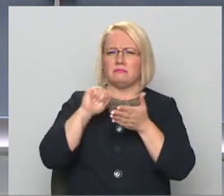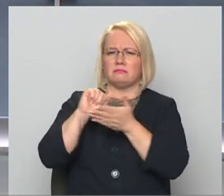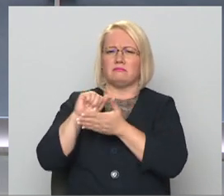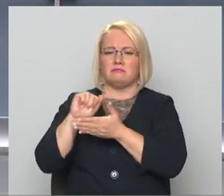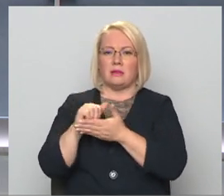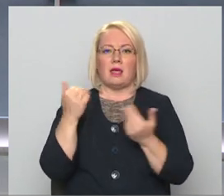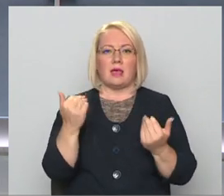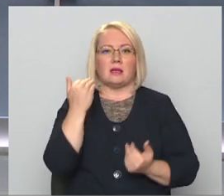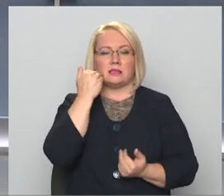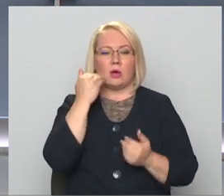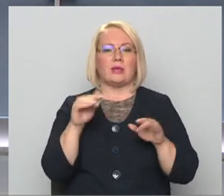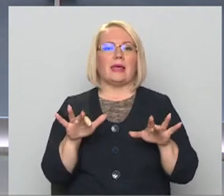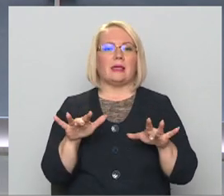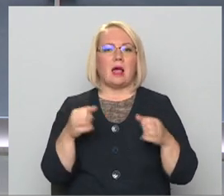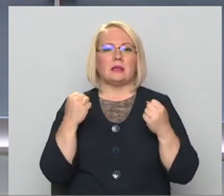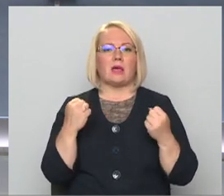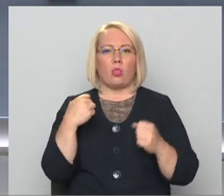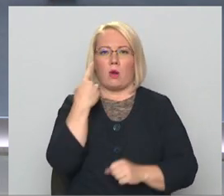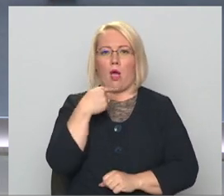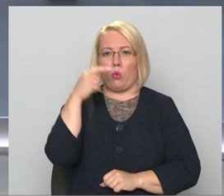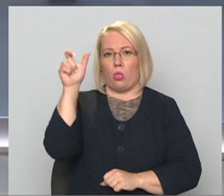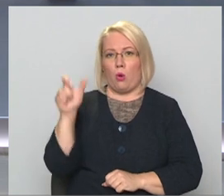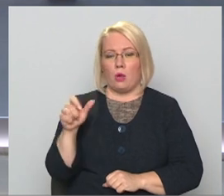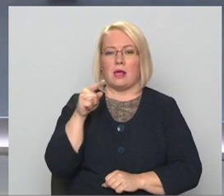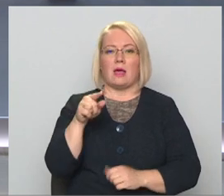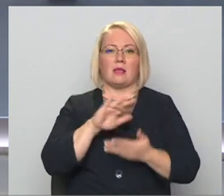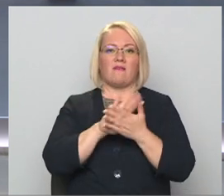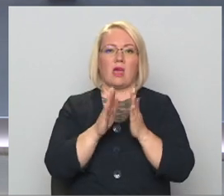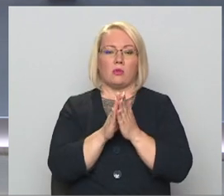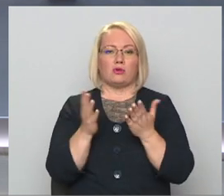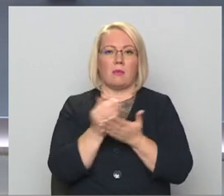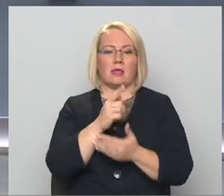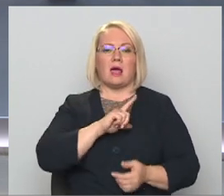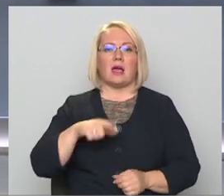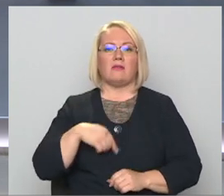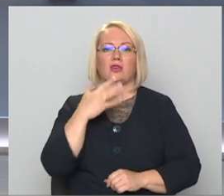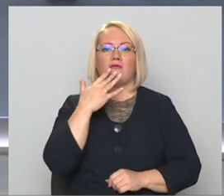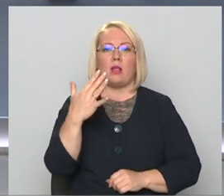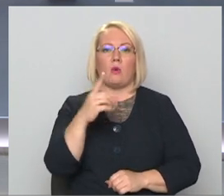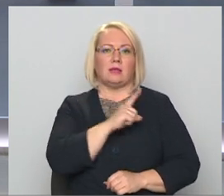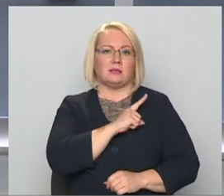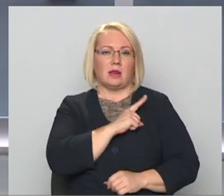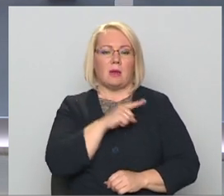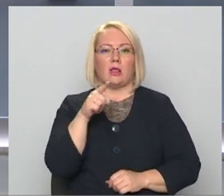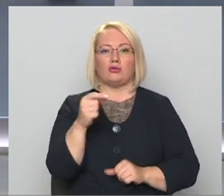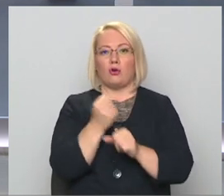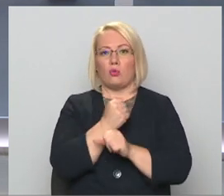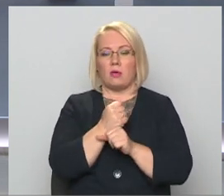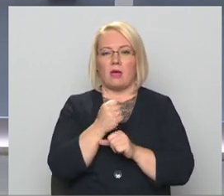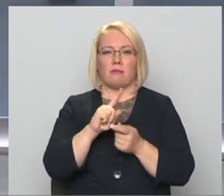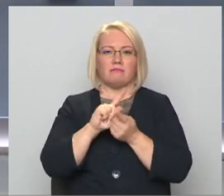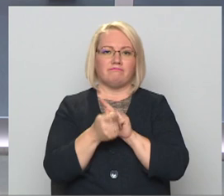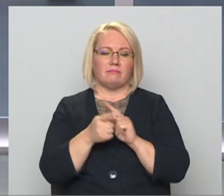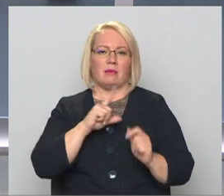saucami par digitalās attura autoriem. Šāda vienošanās panākta ar latviešu valodas sargiem, lai šo nodarbi latviskotu.